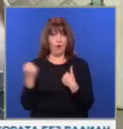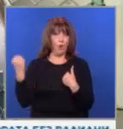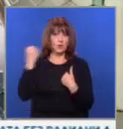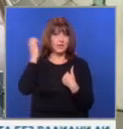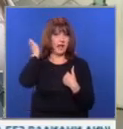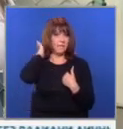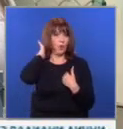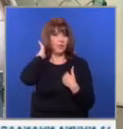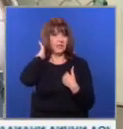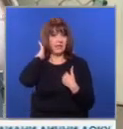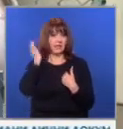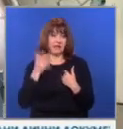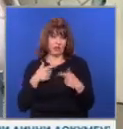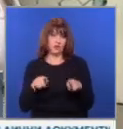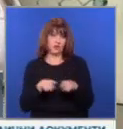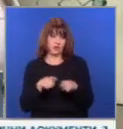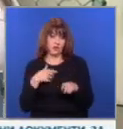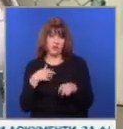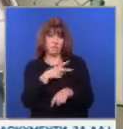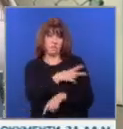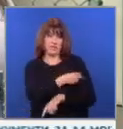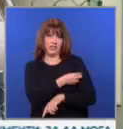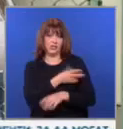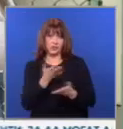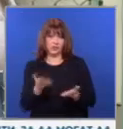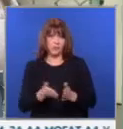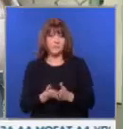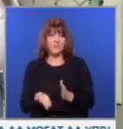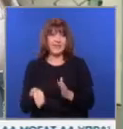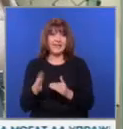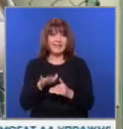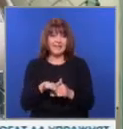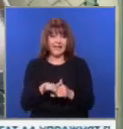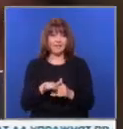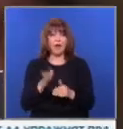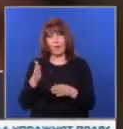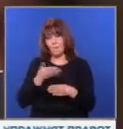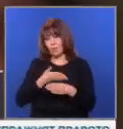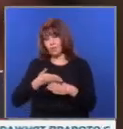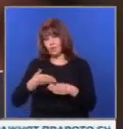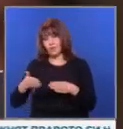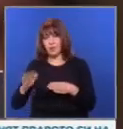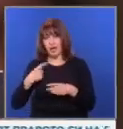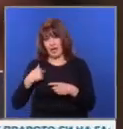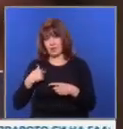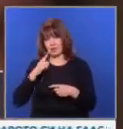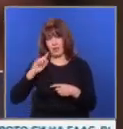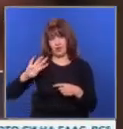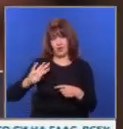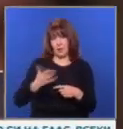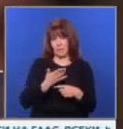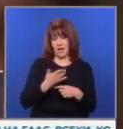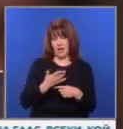някъде в тила и за това съм си извадил медицинско му хузване. И след това продължих с още някого шамара и това.